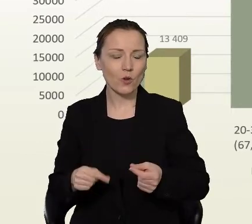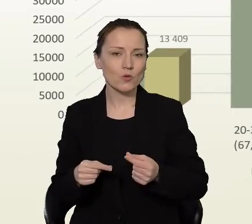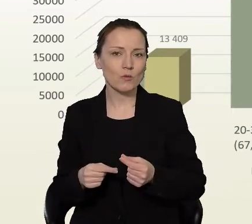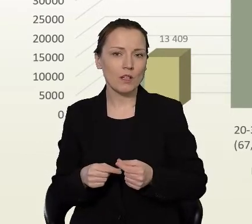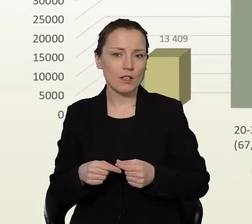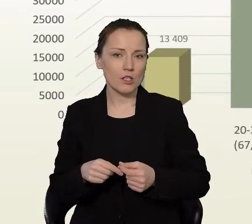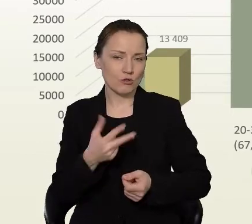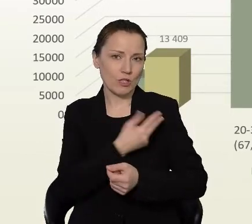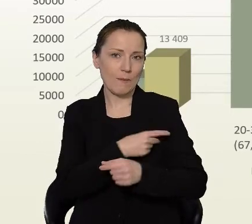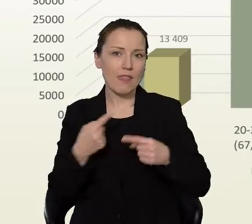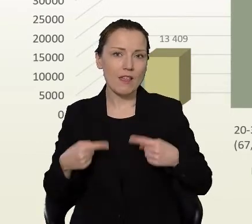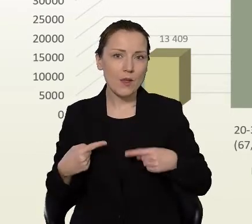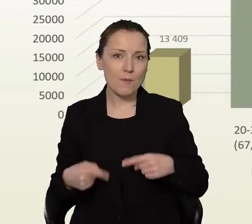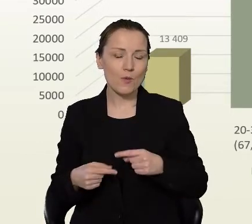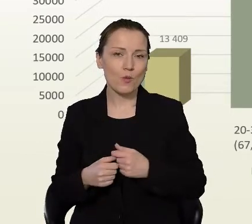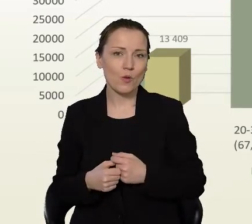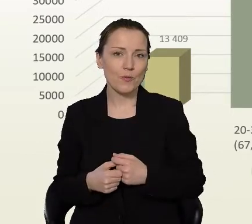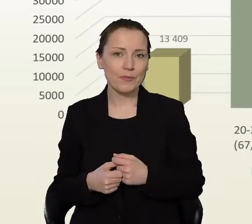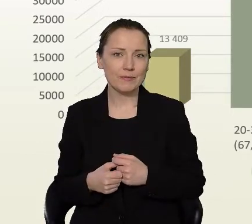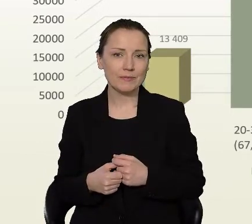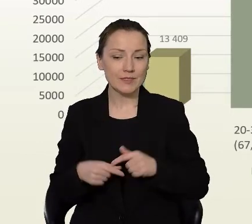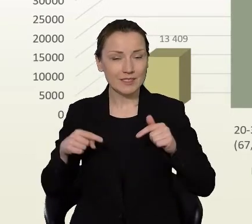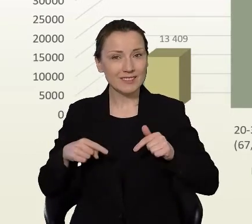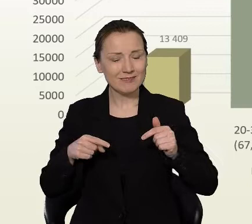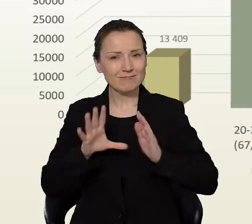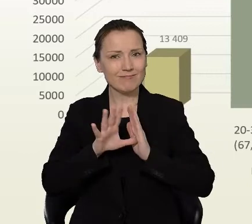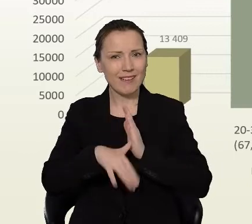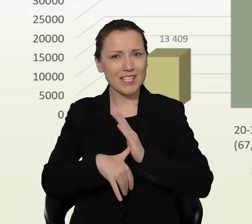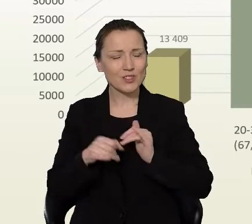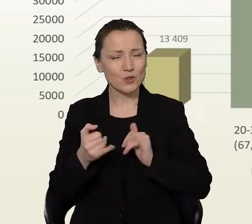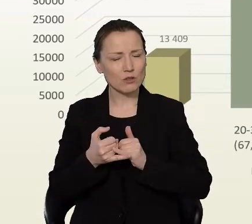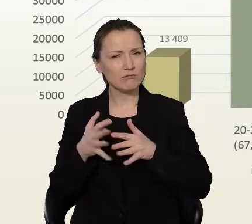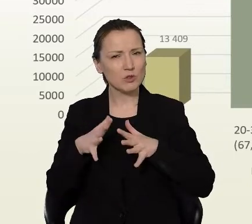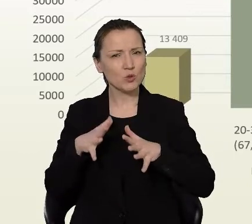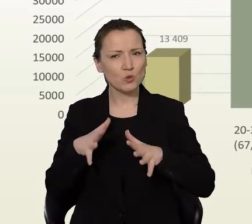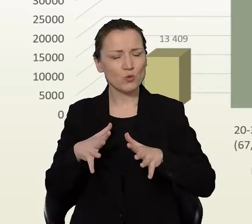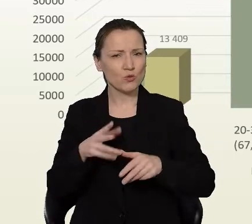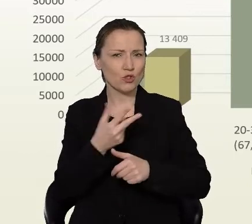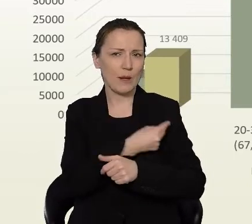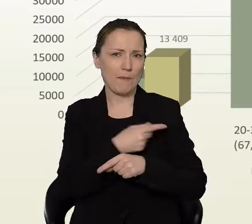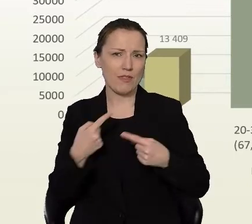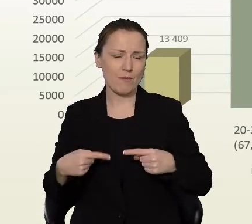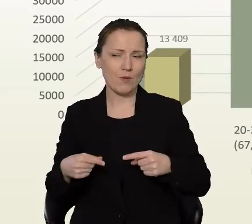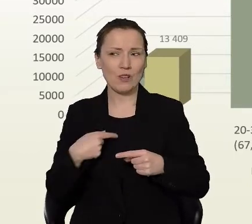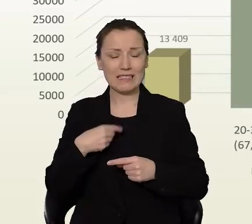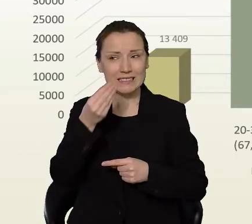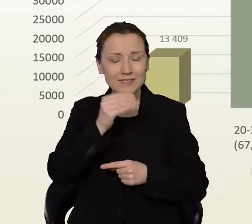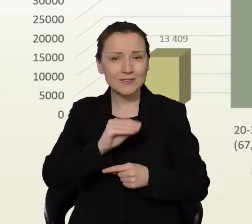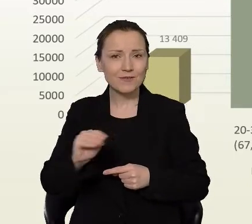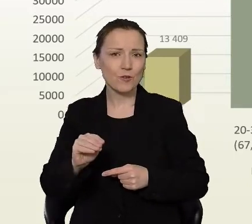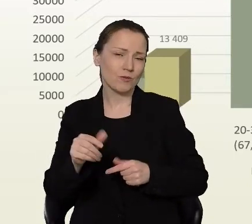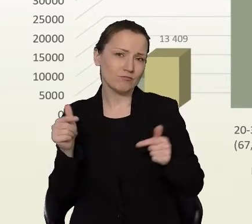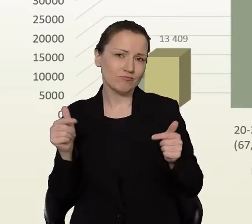niezaszczepionych. W skali miasta to dużo, więc też zwracam na to uwagę, że ta